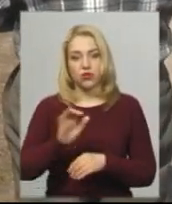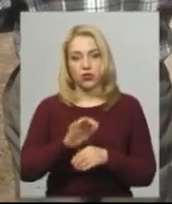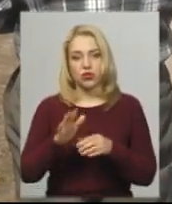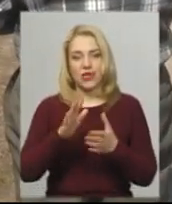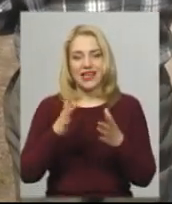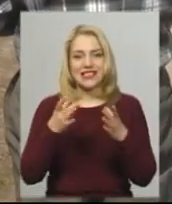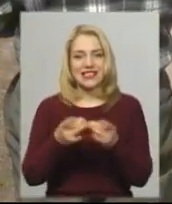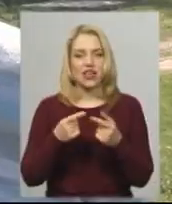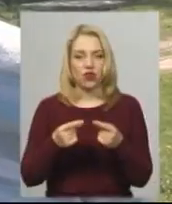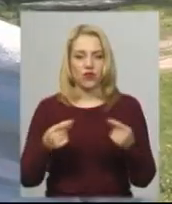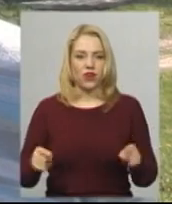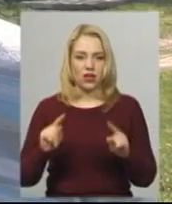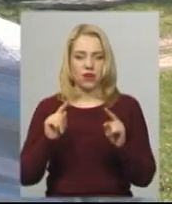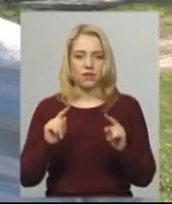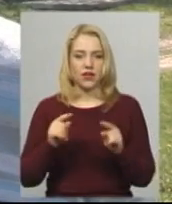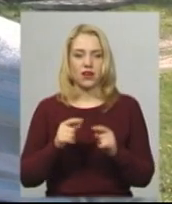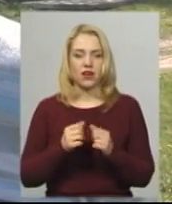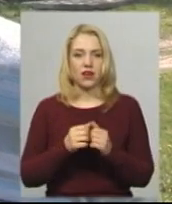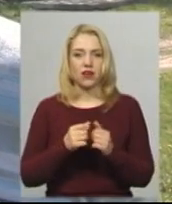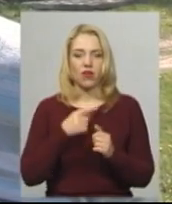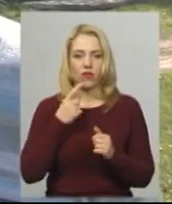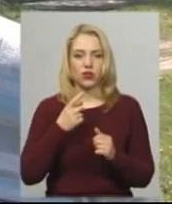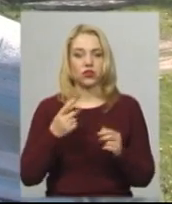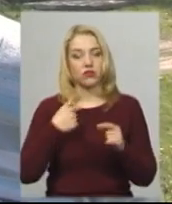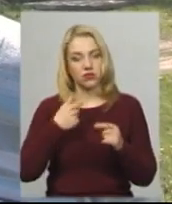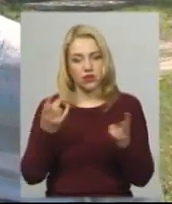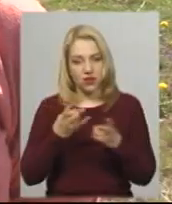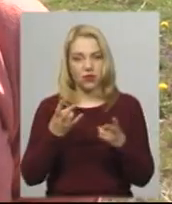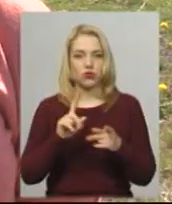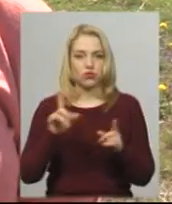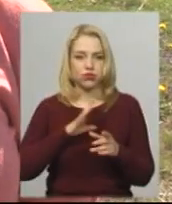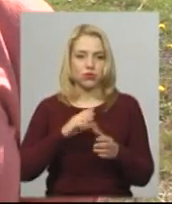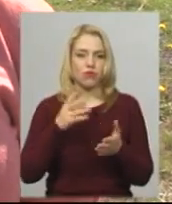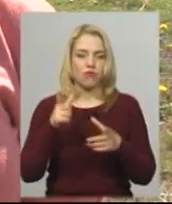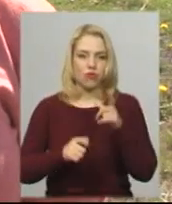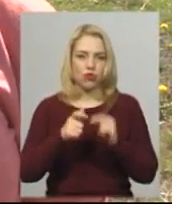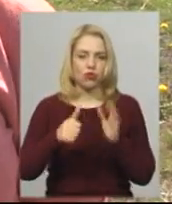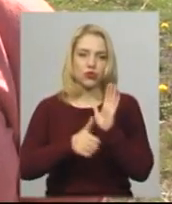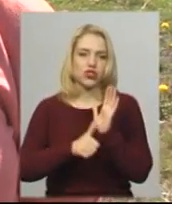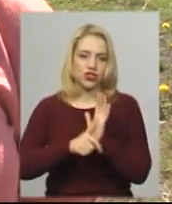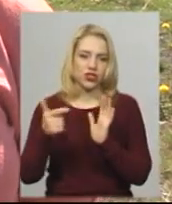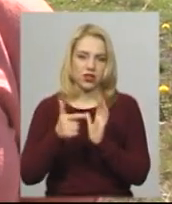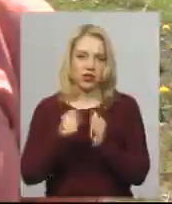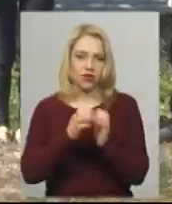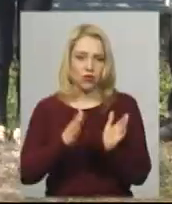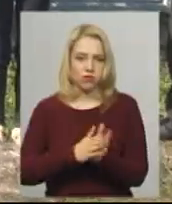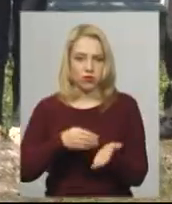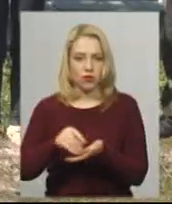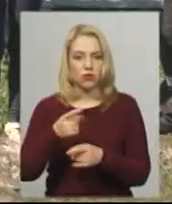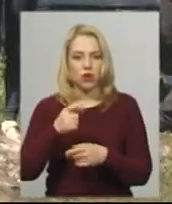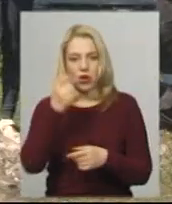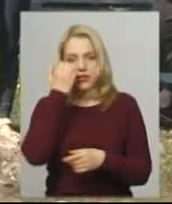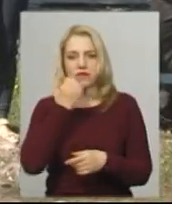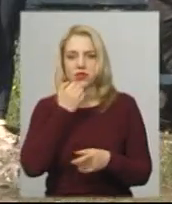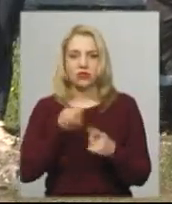молокопереробним заводом вибагають ціну на молоко не менше 6 гривень, додає Станіслав. Молода жінка, мати двох дітей Ольга, розповідає, родина живе за рахунок